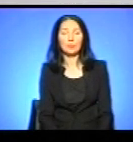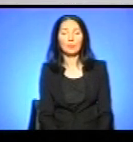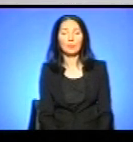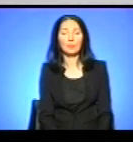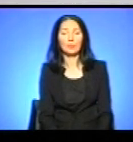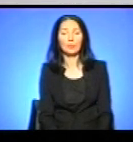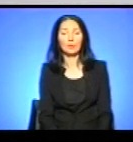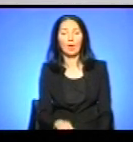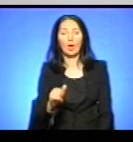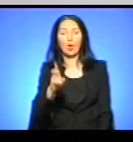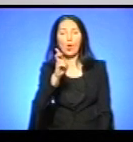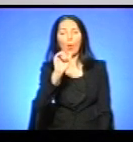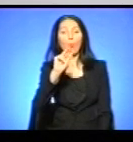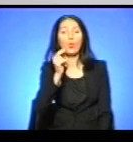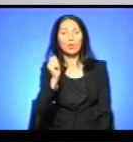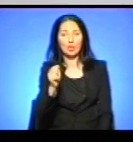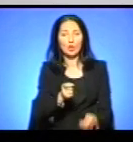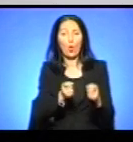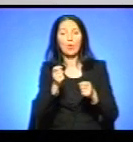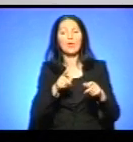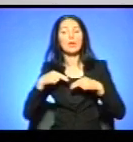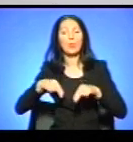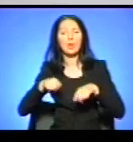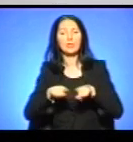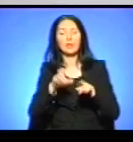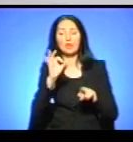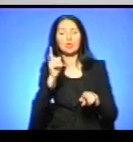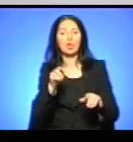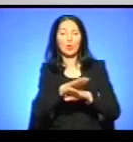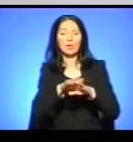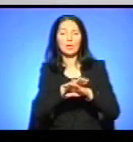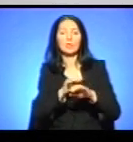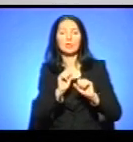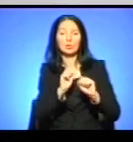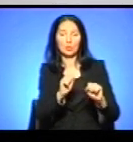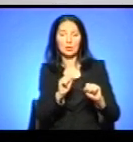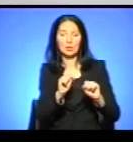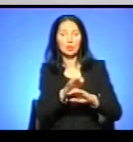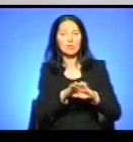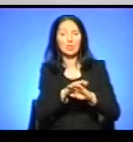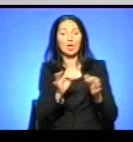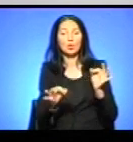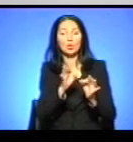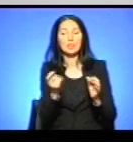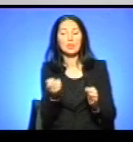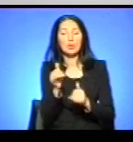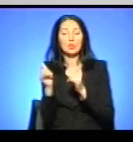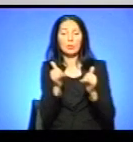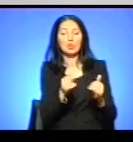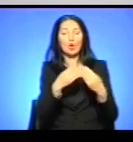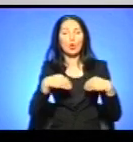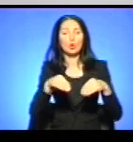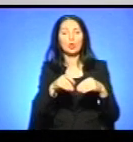У Бучачі управління праці та соціального захисту населення судиться із малозабезпеченою родиною Гуйван із села